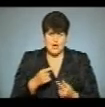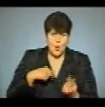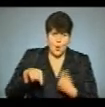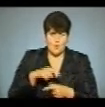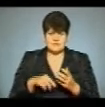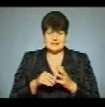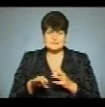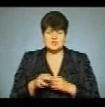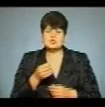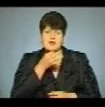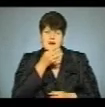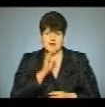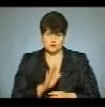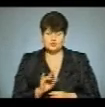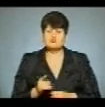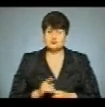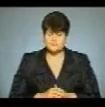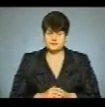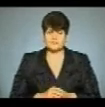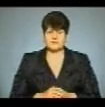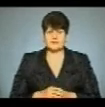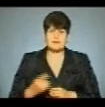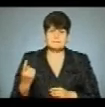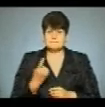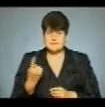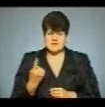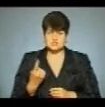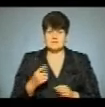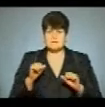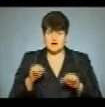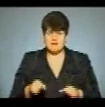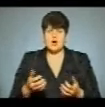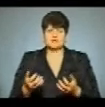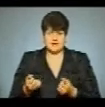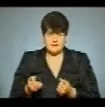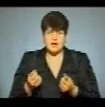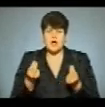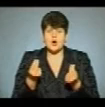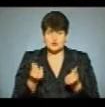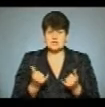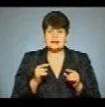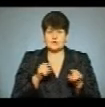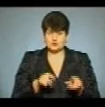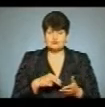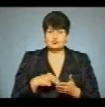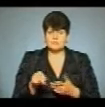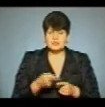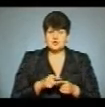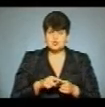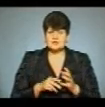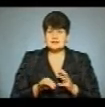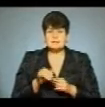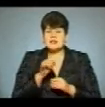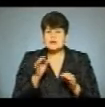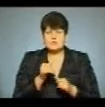землі, ще зарано. Чому? Перше, права ми отримаємо, а от грошей для того, щоб закупити ці землі, ми ніколи